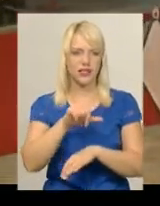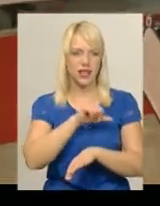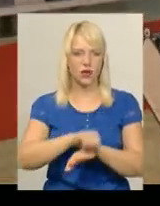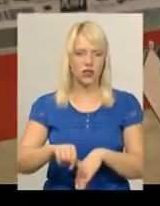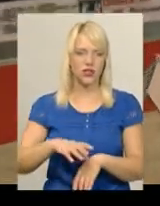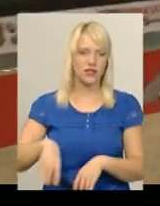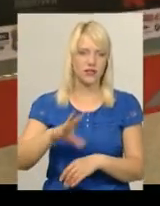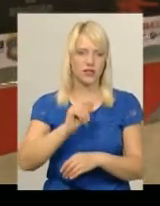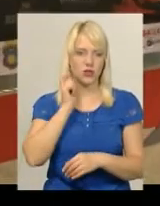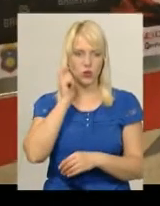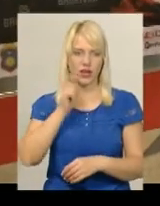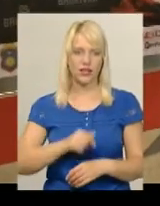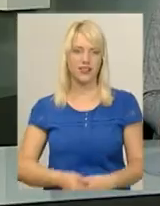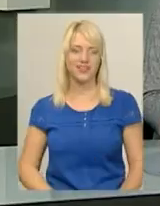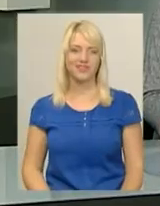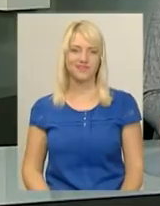Україні.